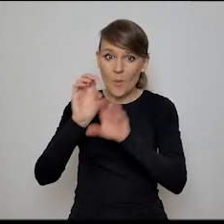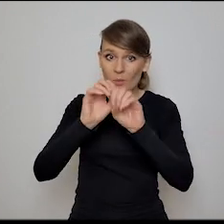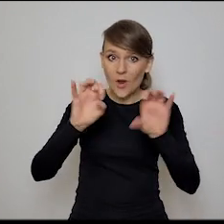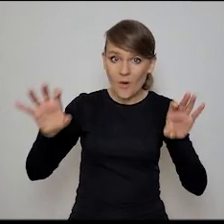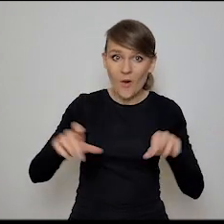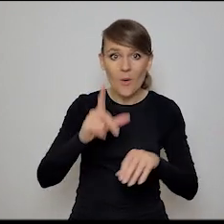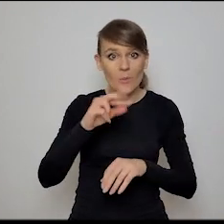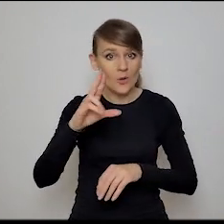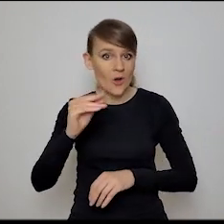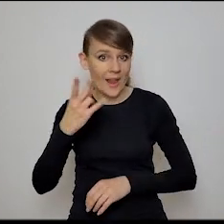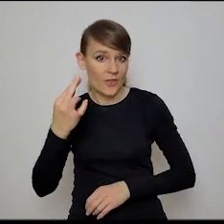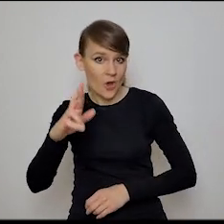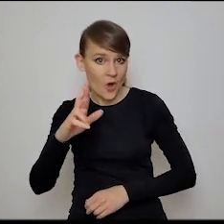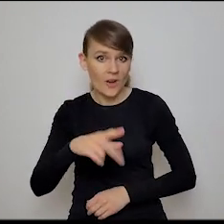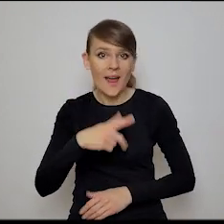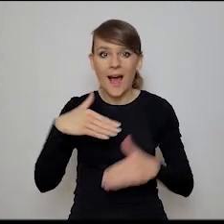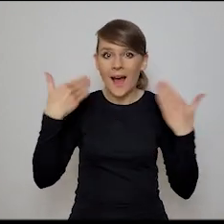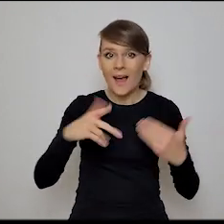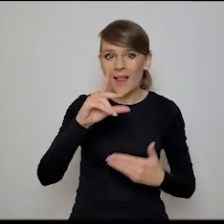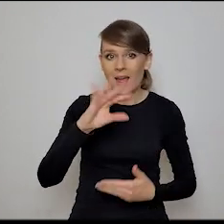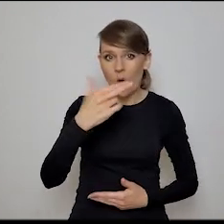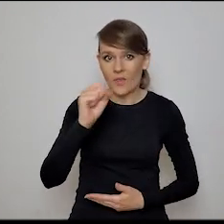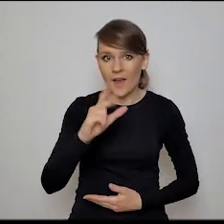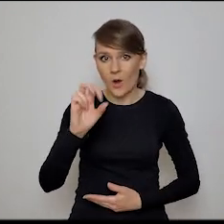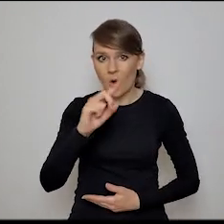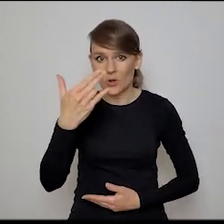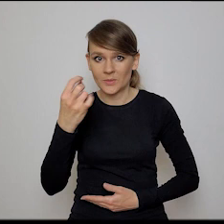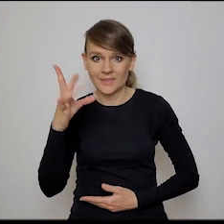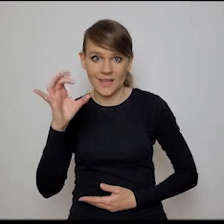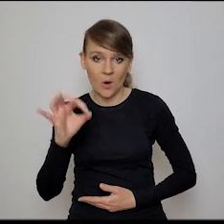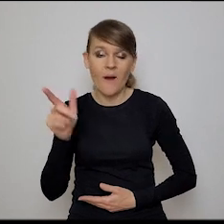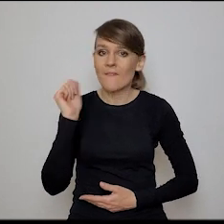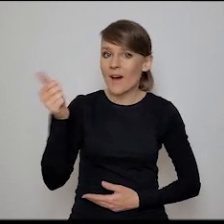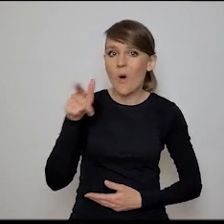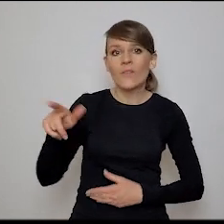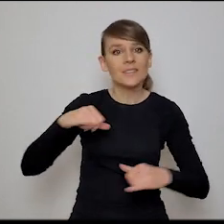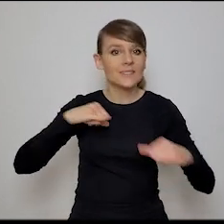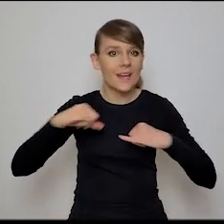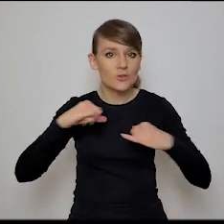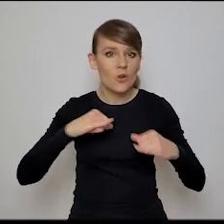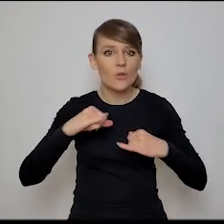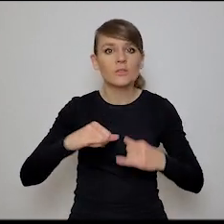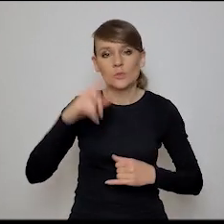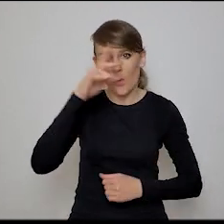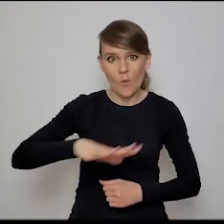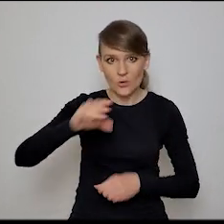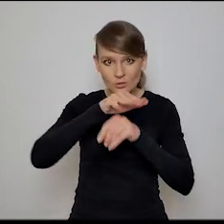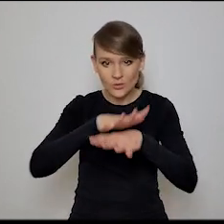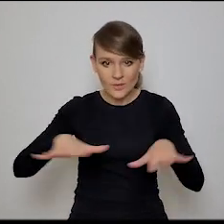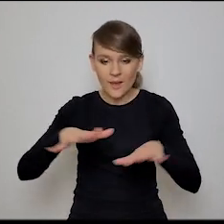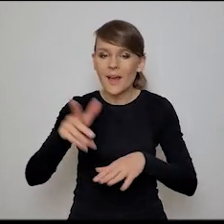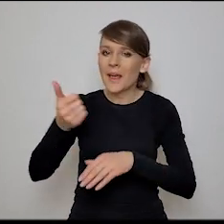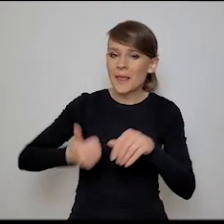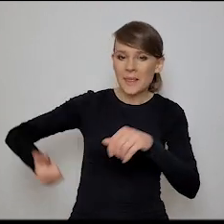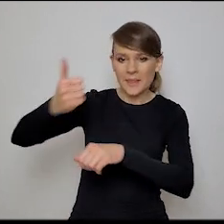projektorka Akademii Leona Koźmińskiego, specjalistka od zarządzania w społeczeństwie sieciowym, Senior Research Fellow